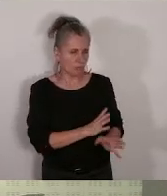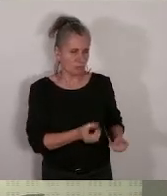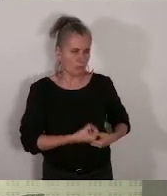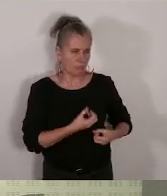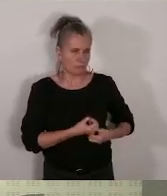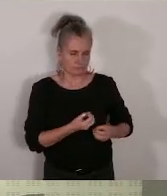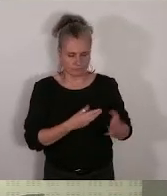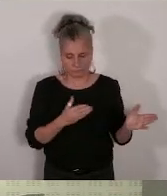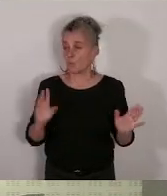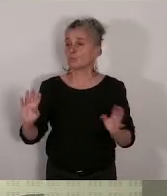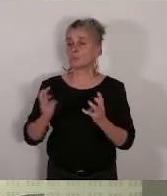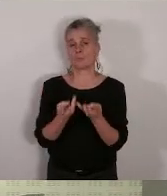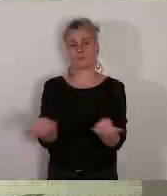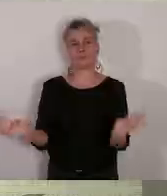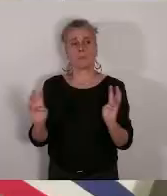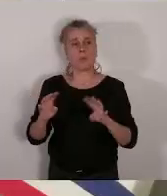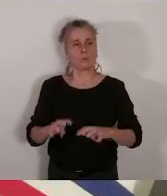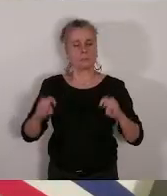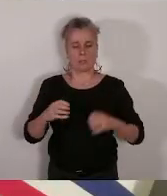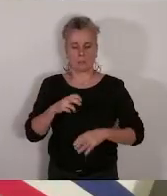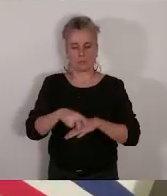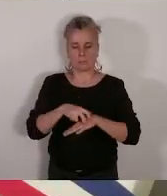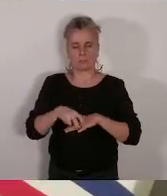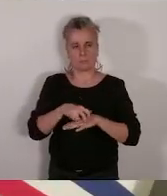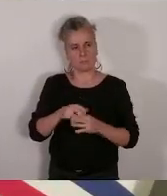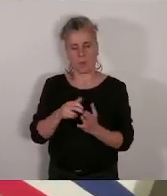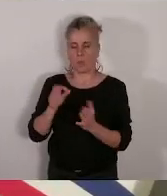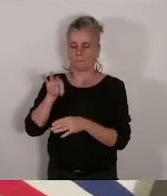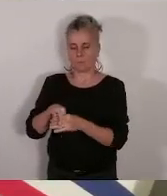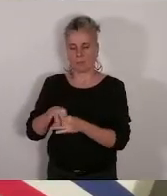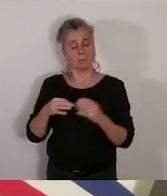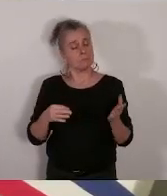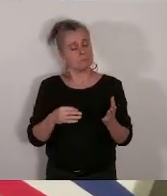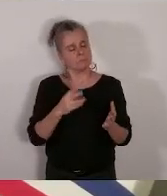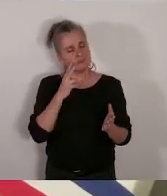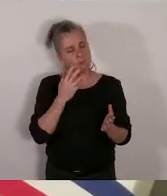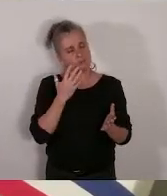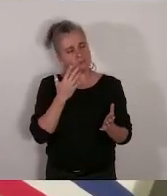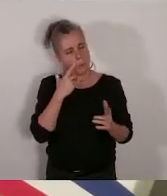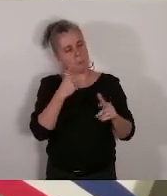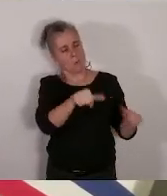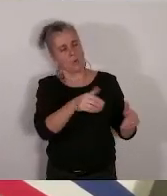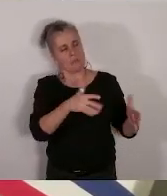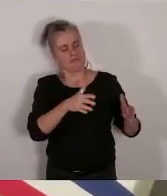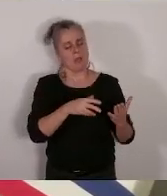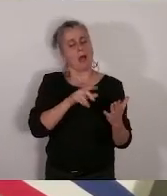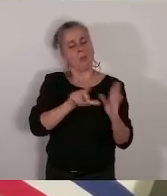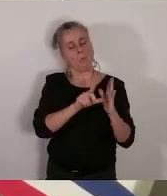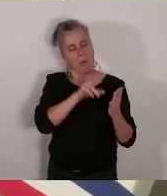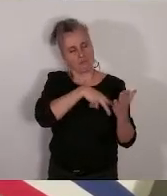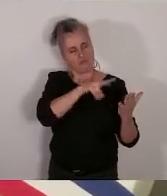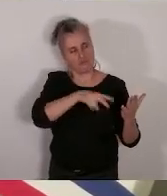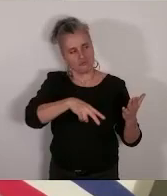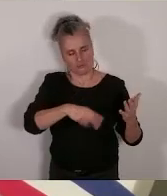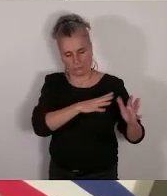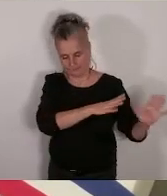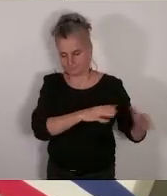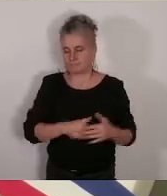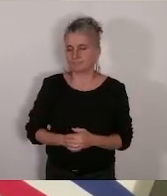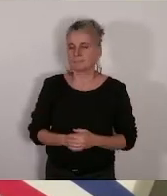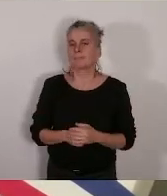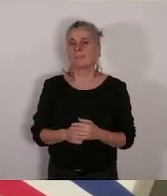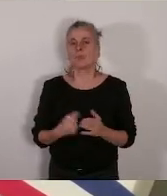d'arrondissement. On a bien vu que vous avez lu la loi. Comme il dit que le diffusion... 4, M. Aspinas.